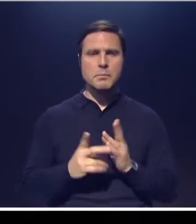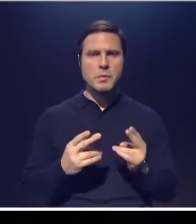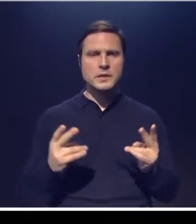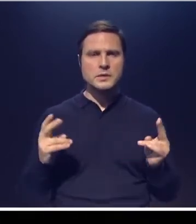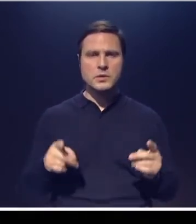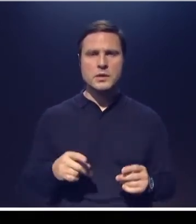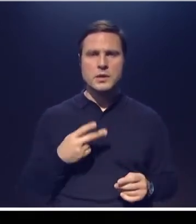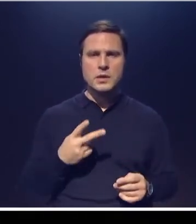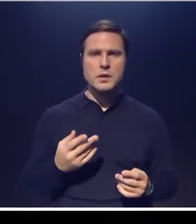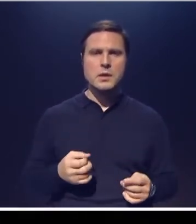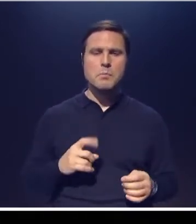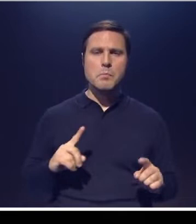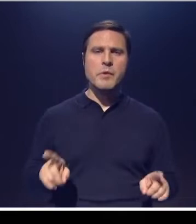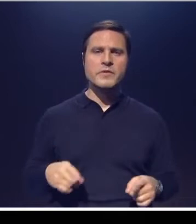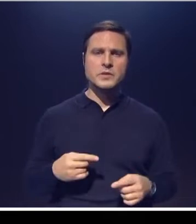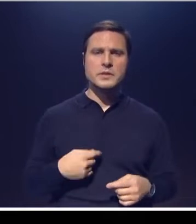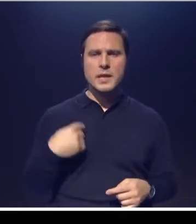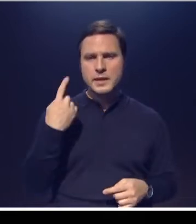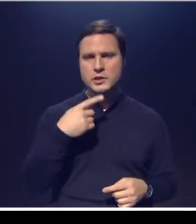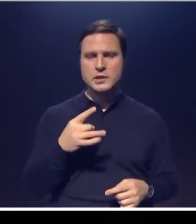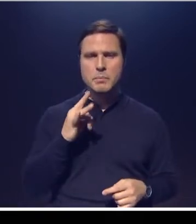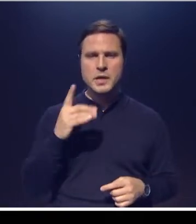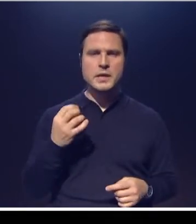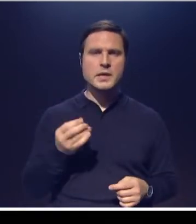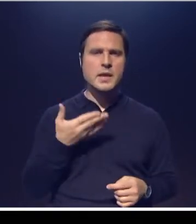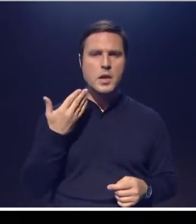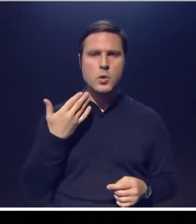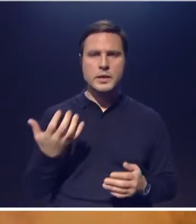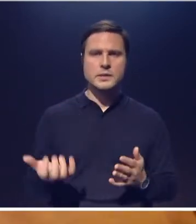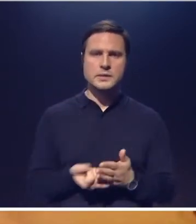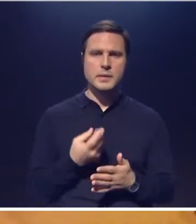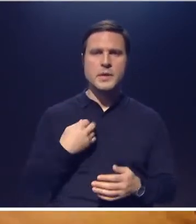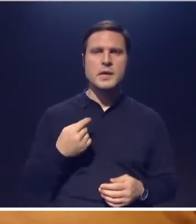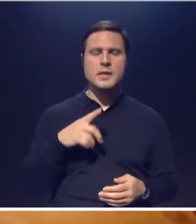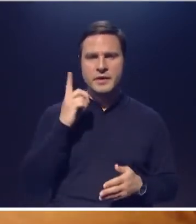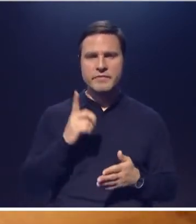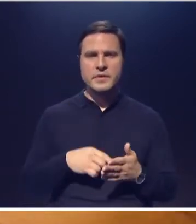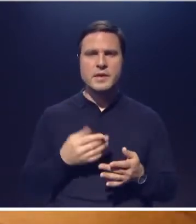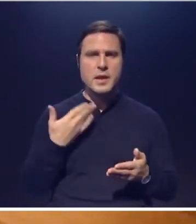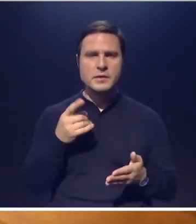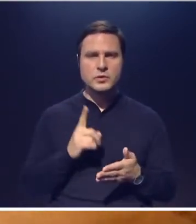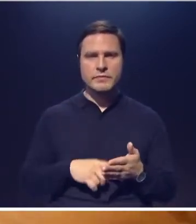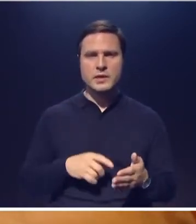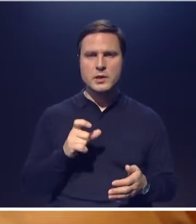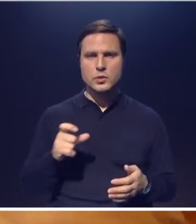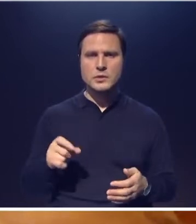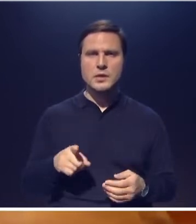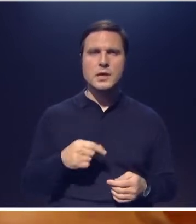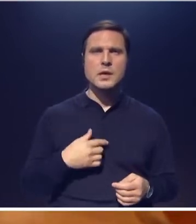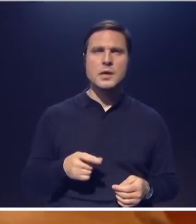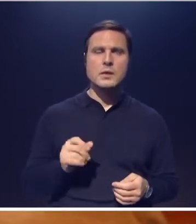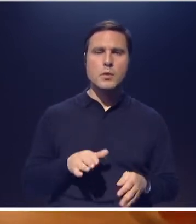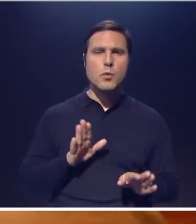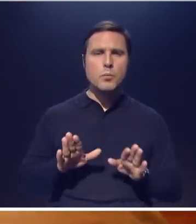свидетели называют повышение личной популярности и легкий заработок на суеверных людях. В то же время экзорцист-любитель в своем стремлении